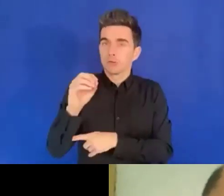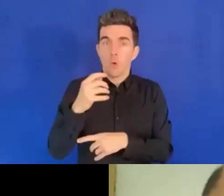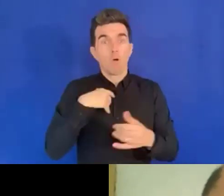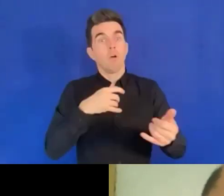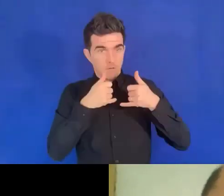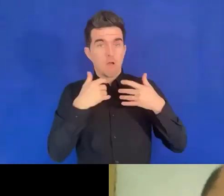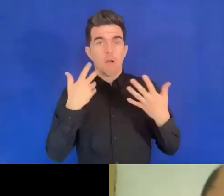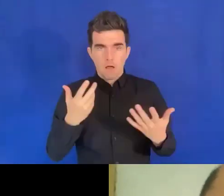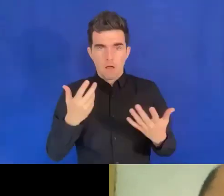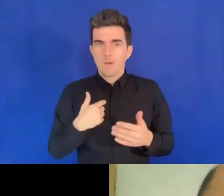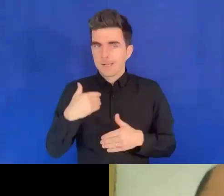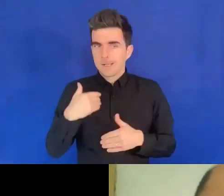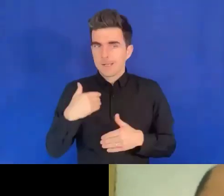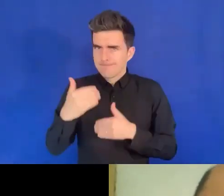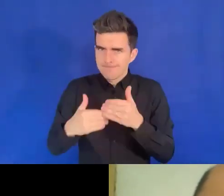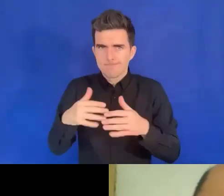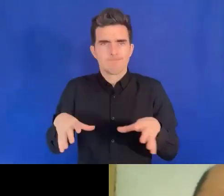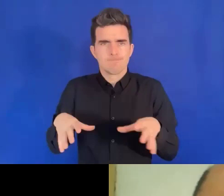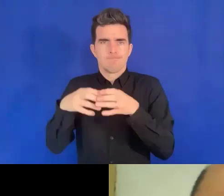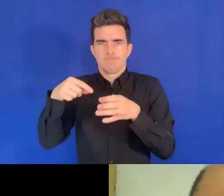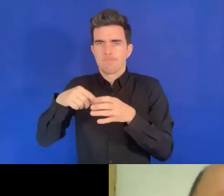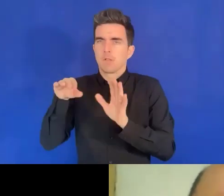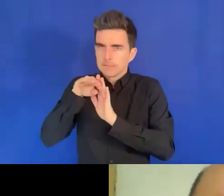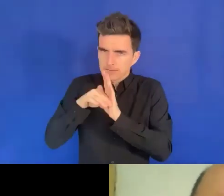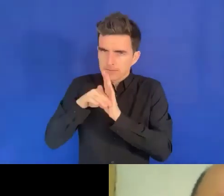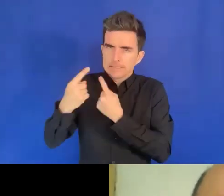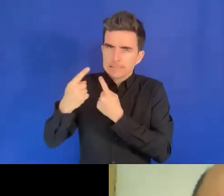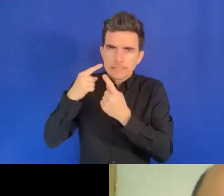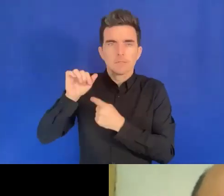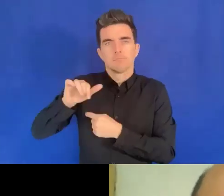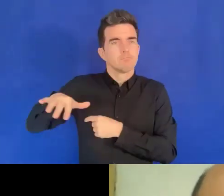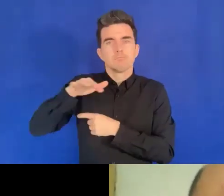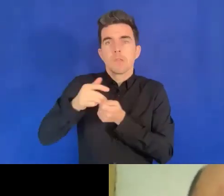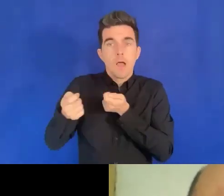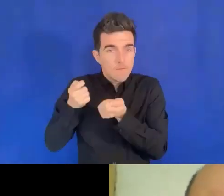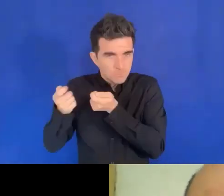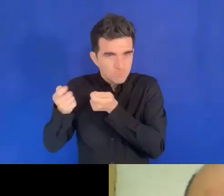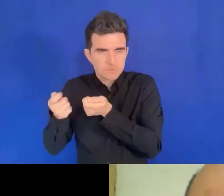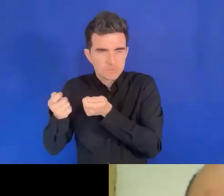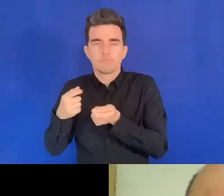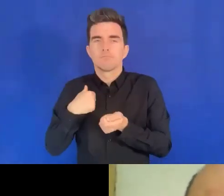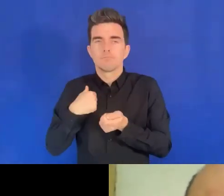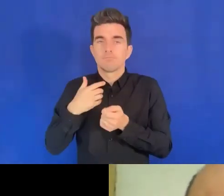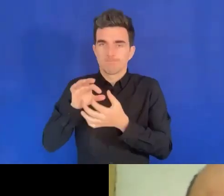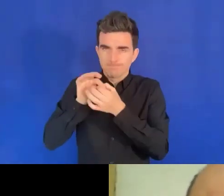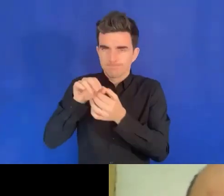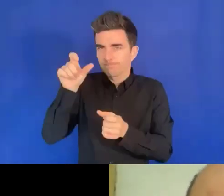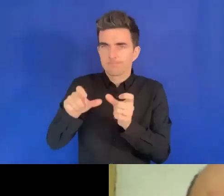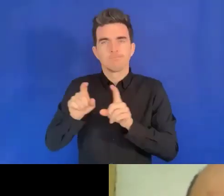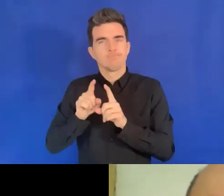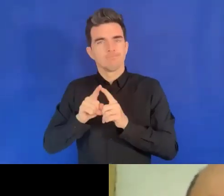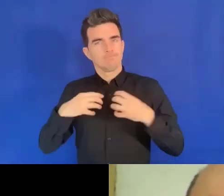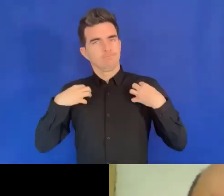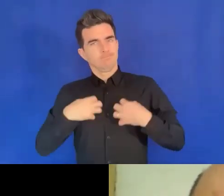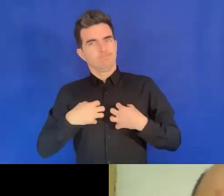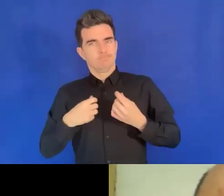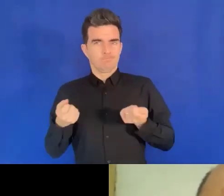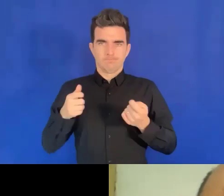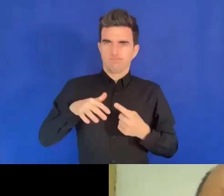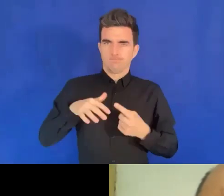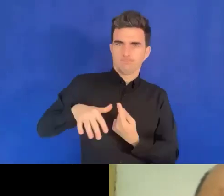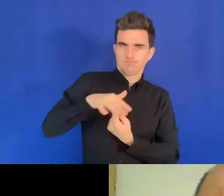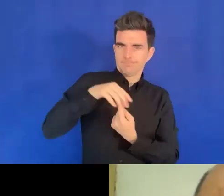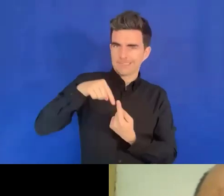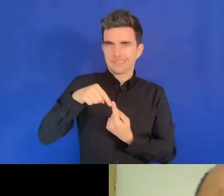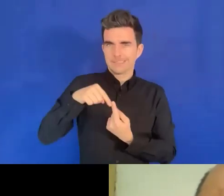le gouvernement local, c'est-à-dire le maire. À cette époque, nous avons demandé à les personnes handicapées